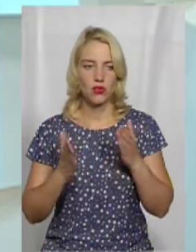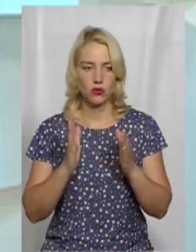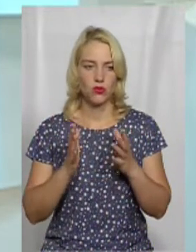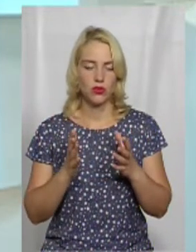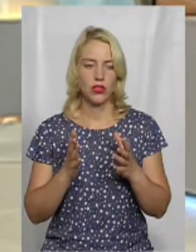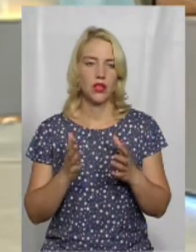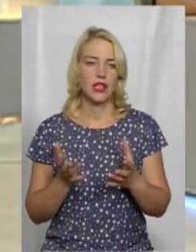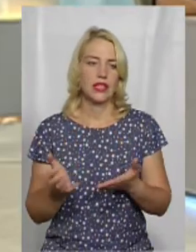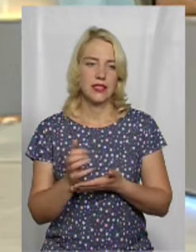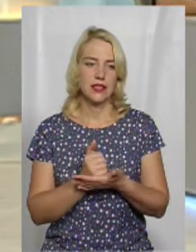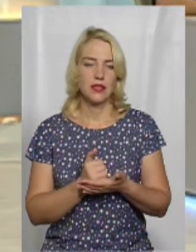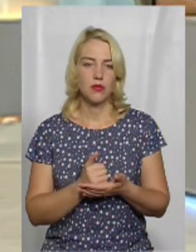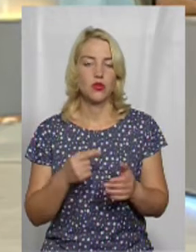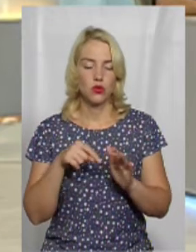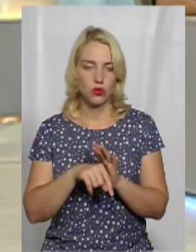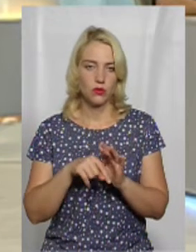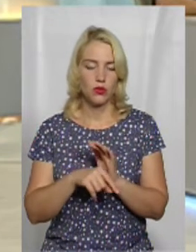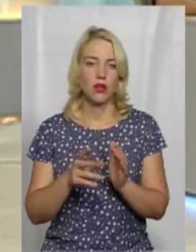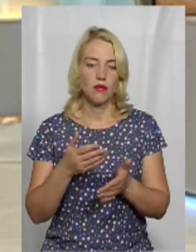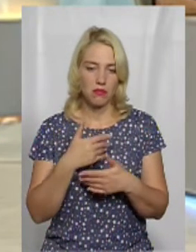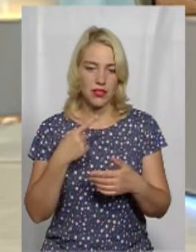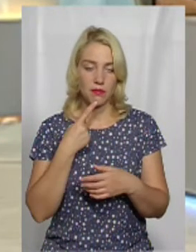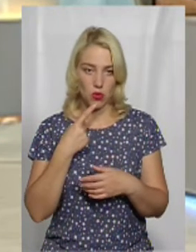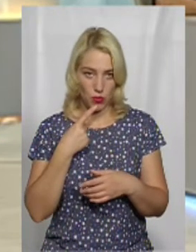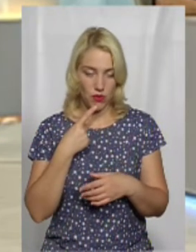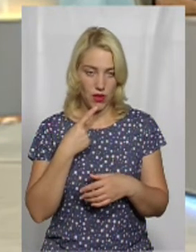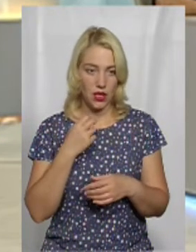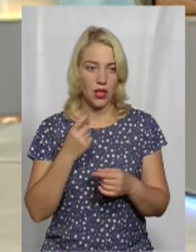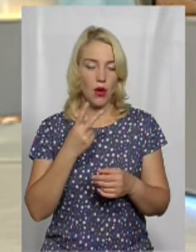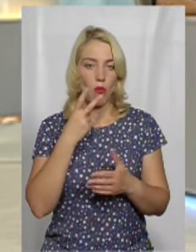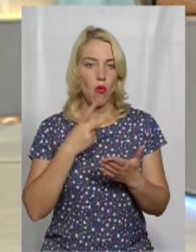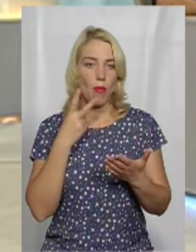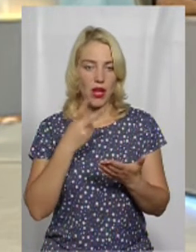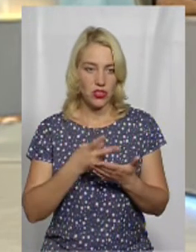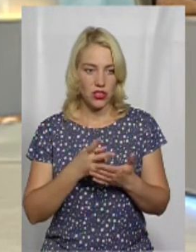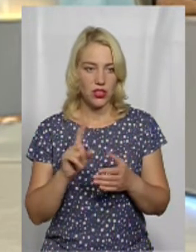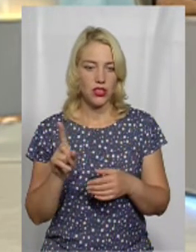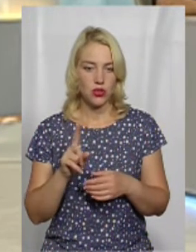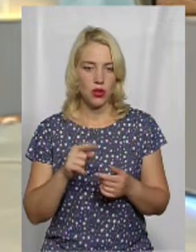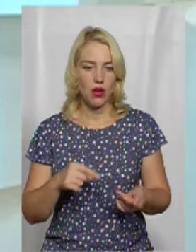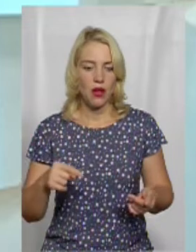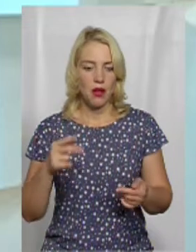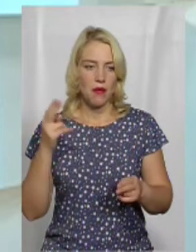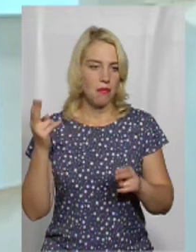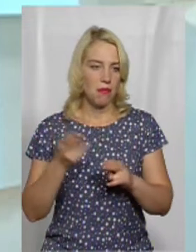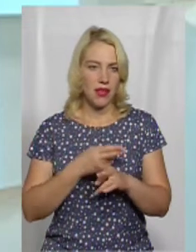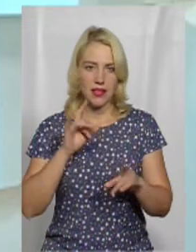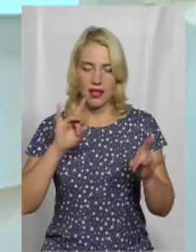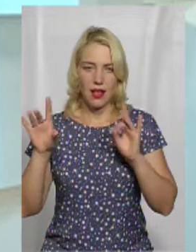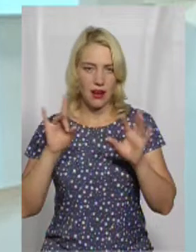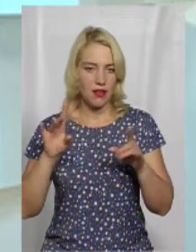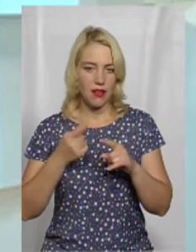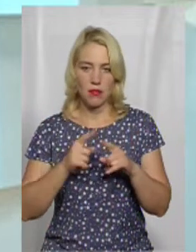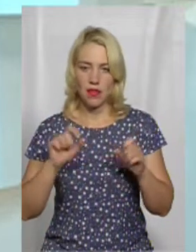Тобто така от ситуація. Ми спробували, побачили, що без належного піару це абсолютно неможливо,